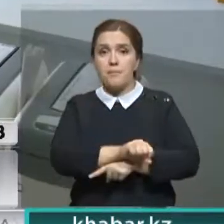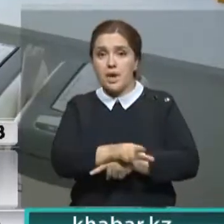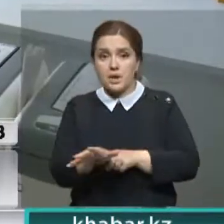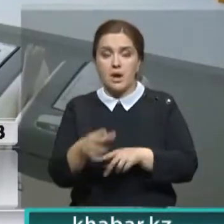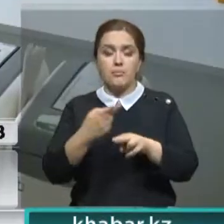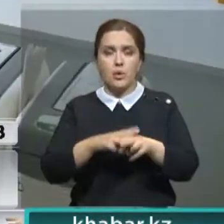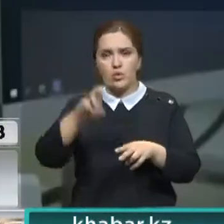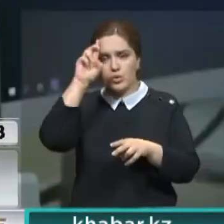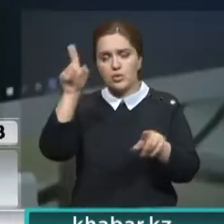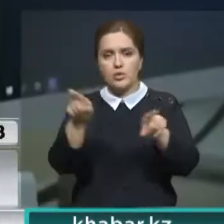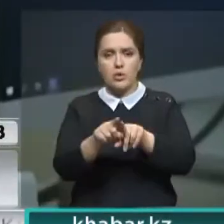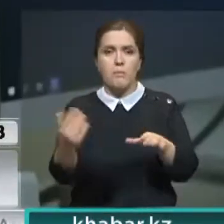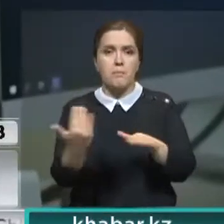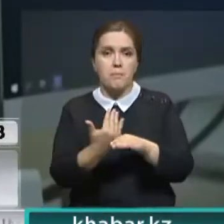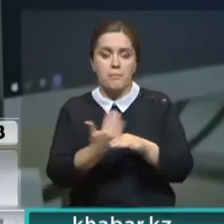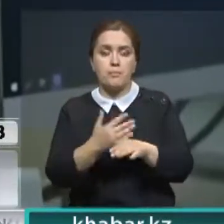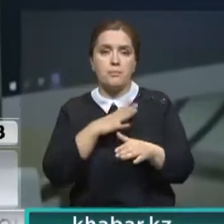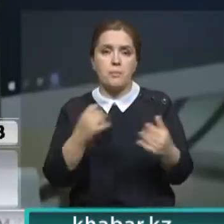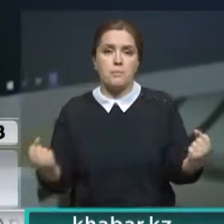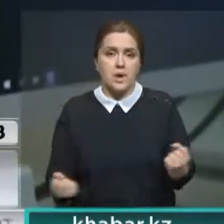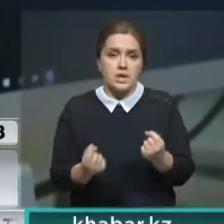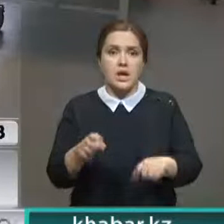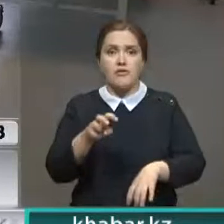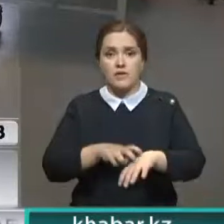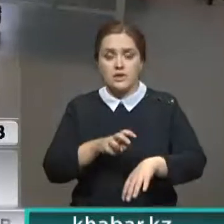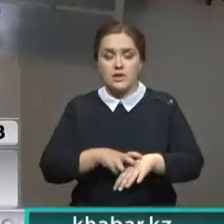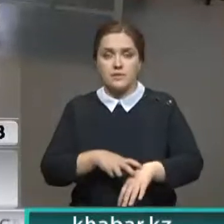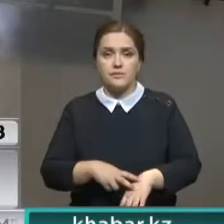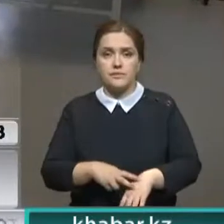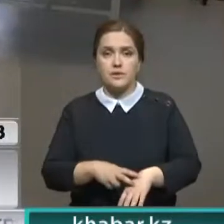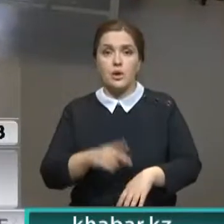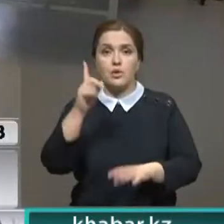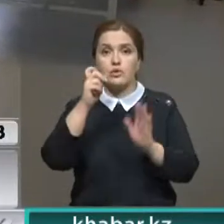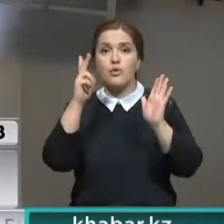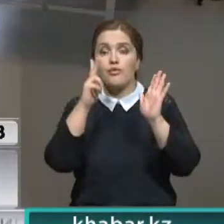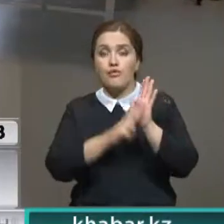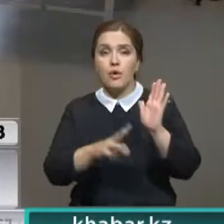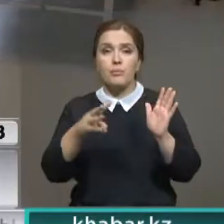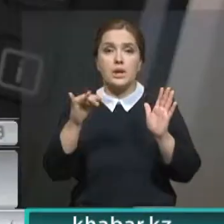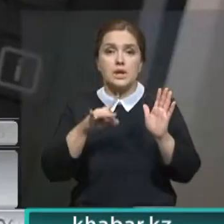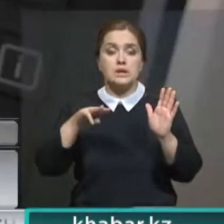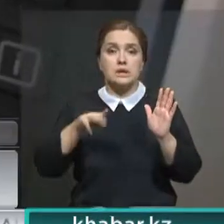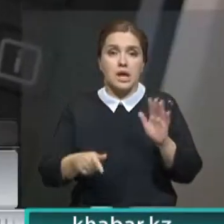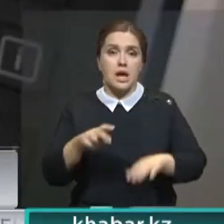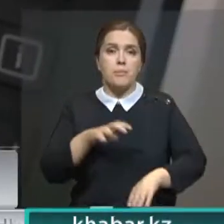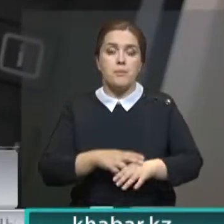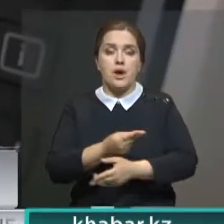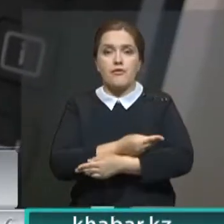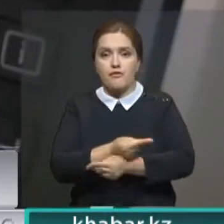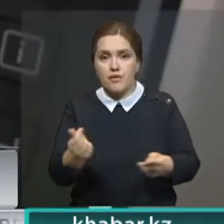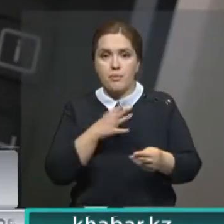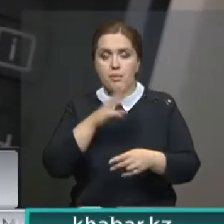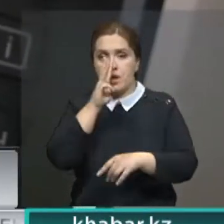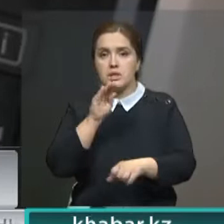оставалось в стороне и всячески поддерживало врачей и медперсонал. 180 миллиардов тенге медикам выплатили в виде